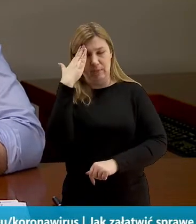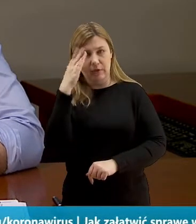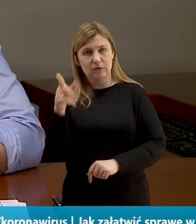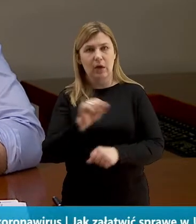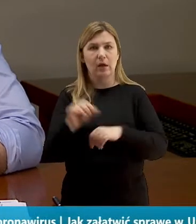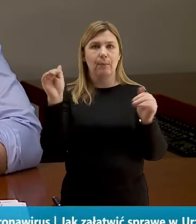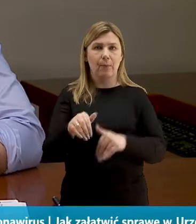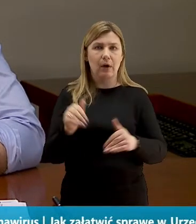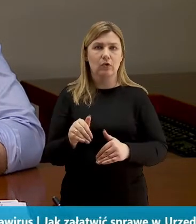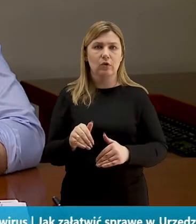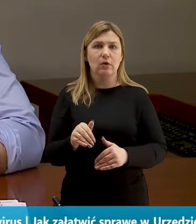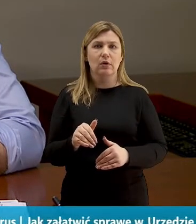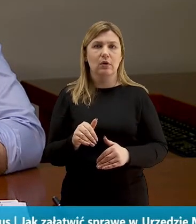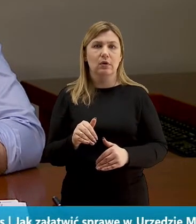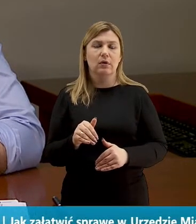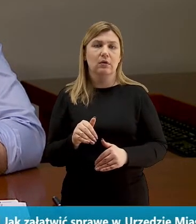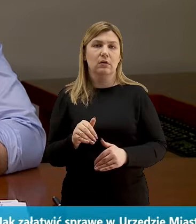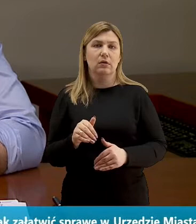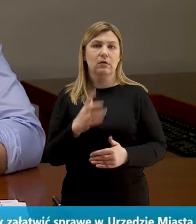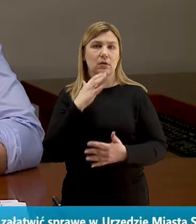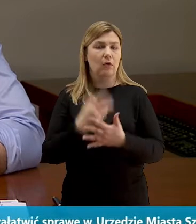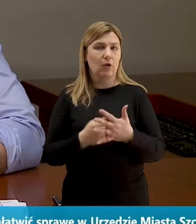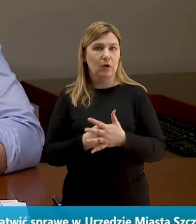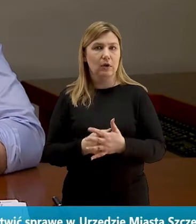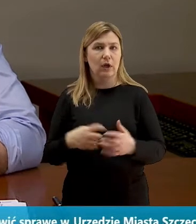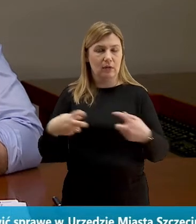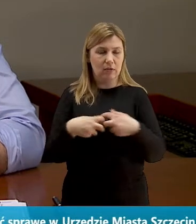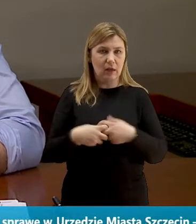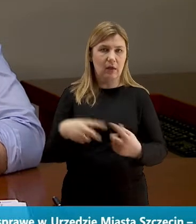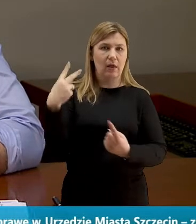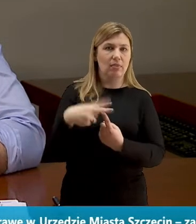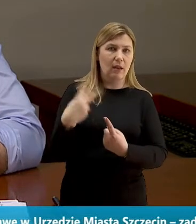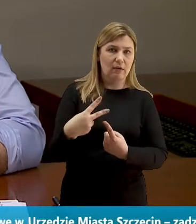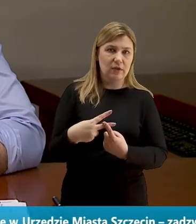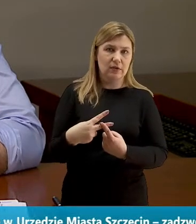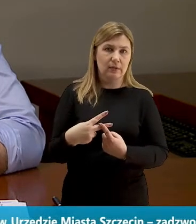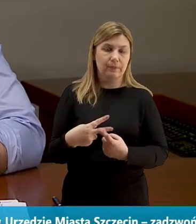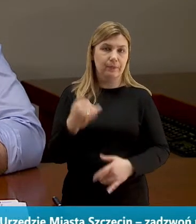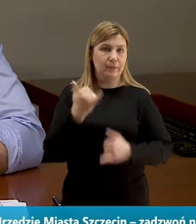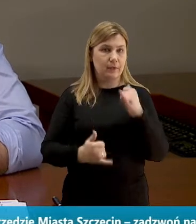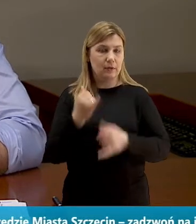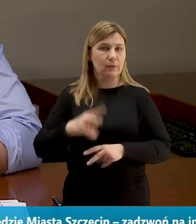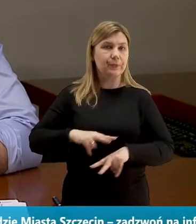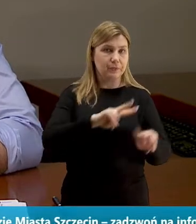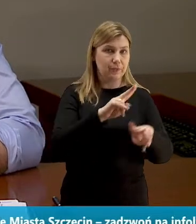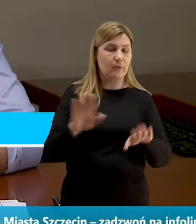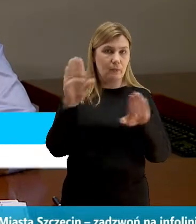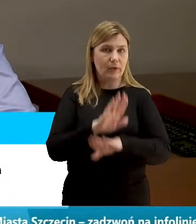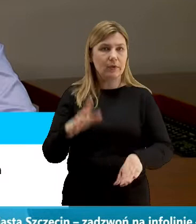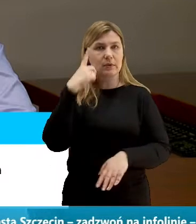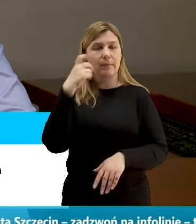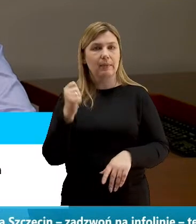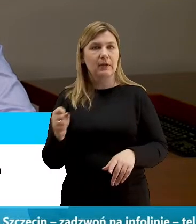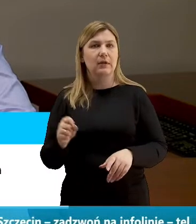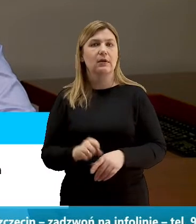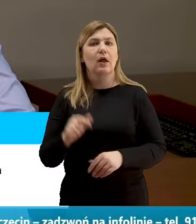korzystania też z internetu, telewizji, jeżeli chodzi o udział w tych nabożeństwach. Pamiętajmy, że trzeba